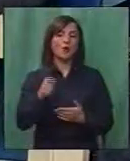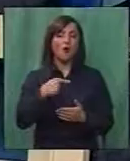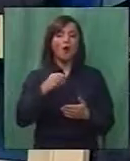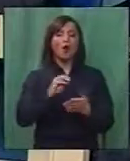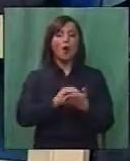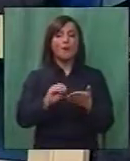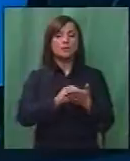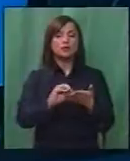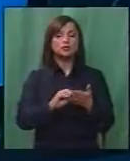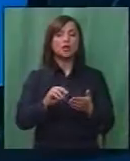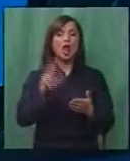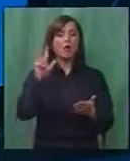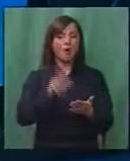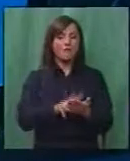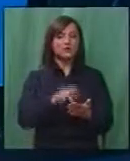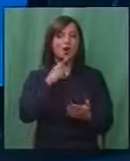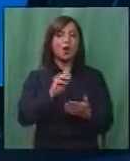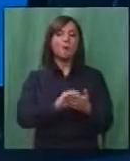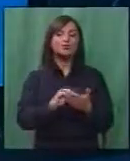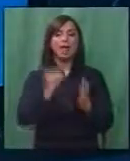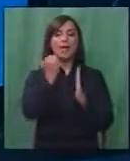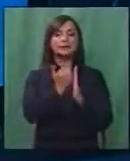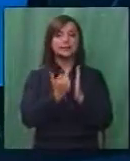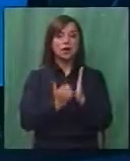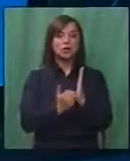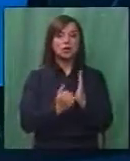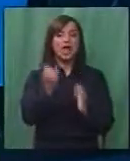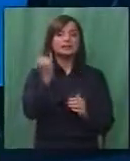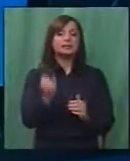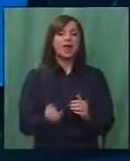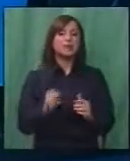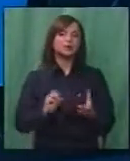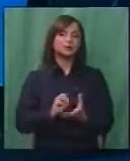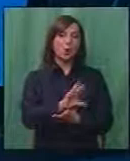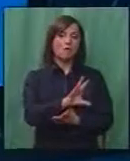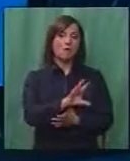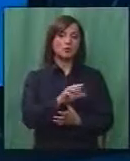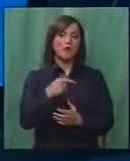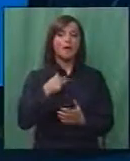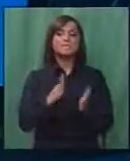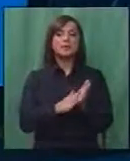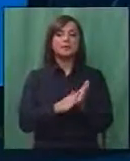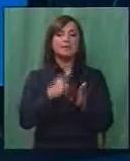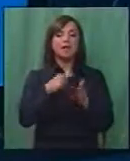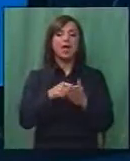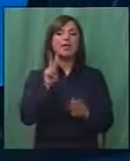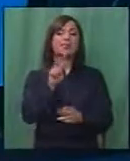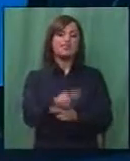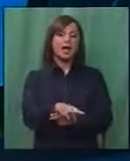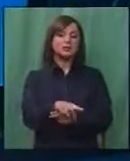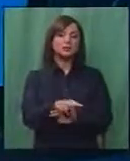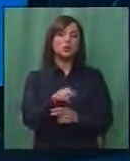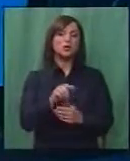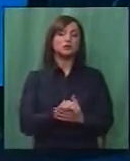пропишуваат конвенциите и тоа што го пропишуваат законите, слабо ни се спроведува. Вземете го само надзорот над